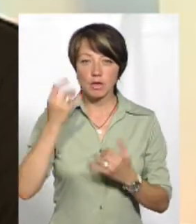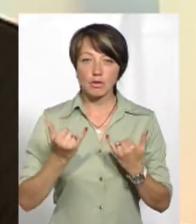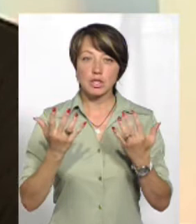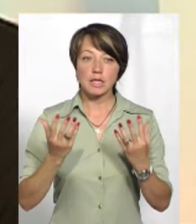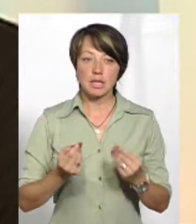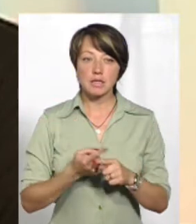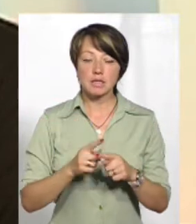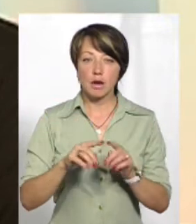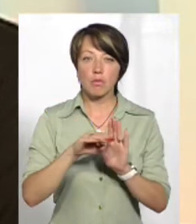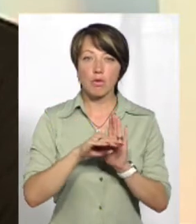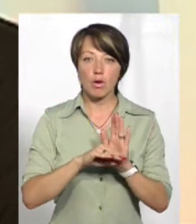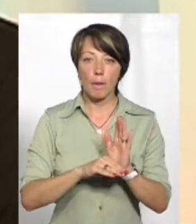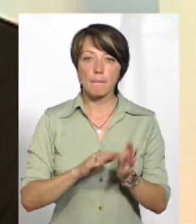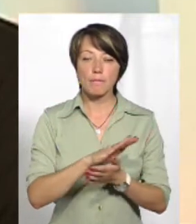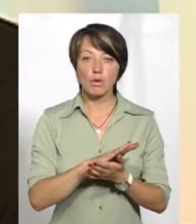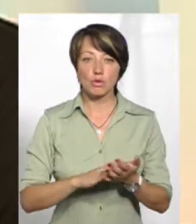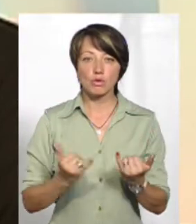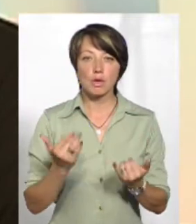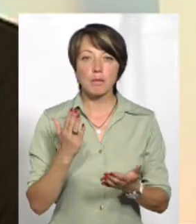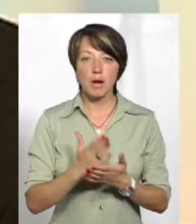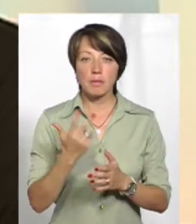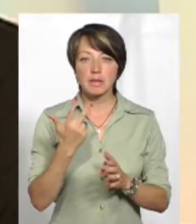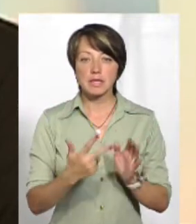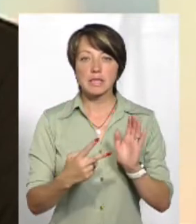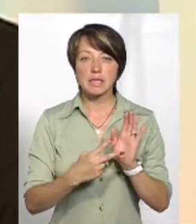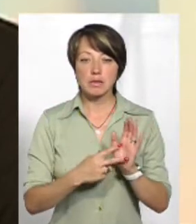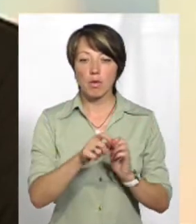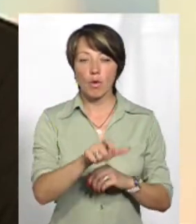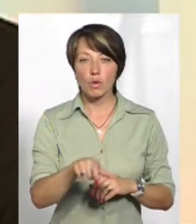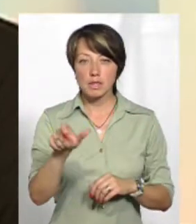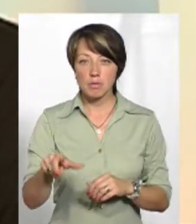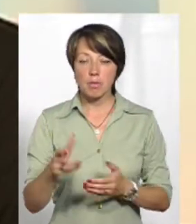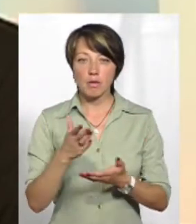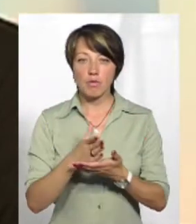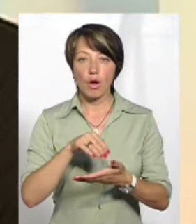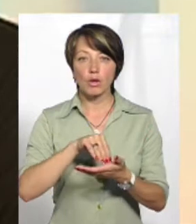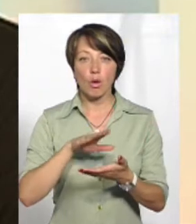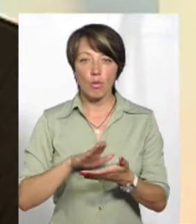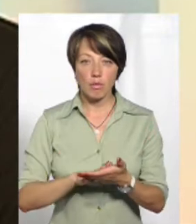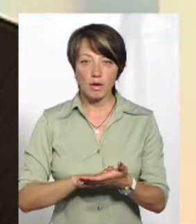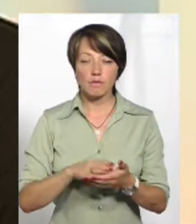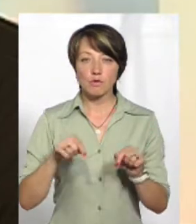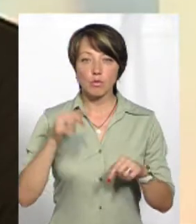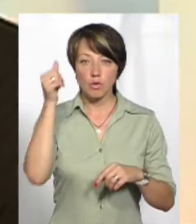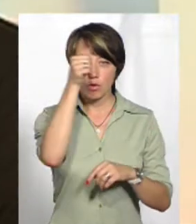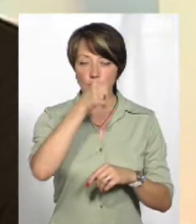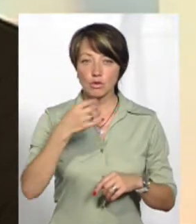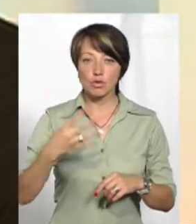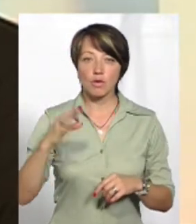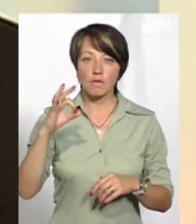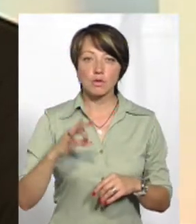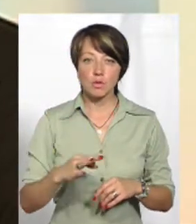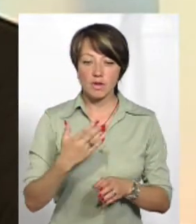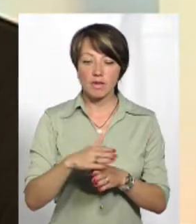На сьогоднішній день ця програма продовжується, сьогодні ми маємо 37 осіб, які перебувають на обліку, а в цьому році ми вже 40